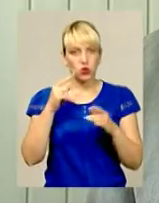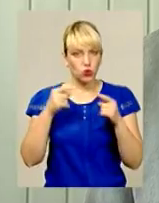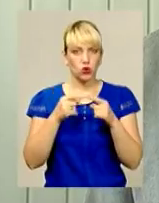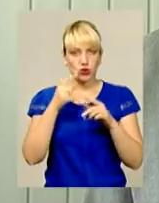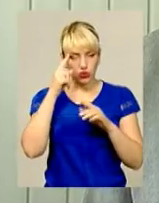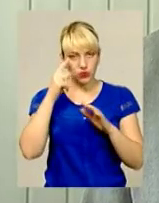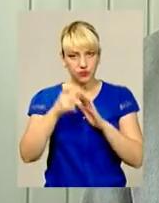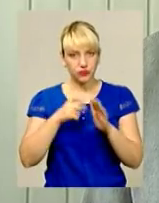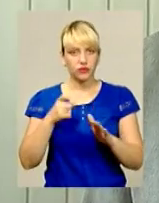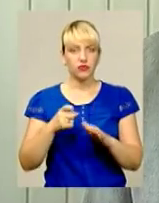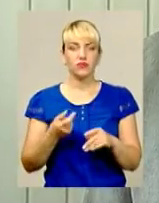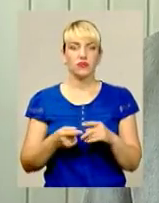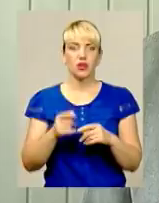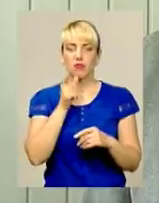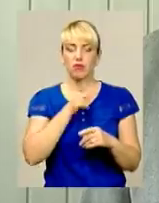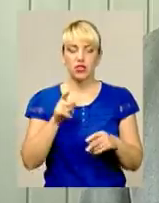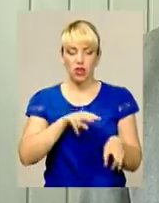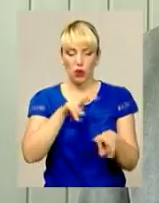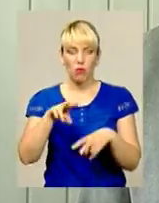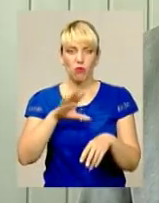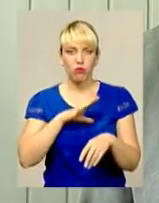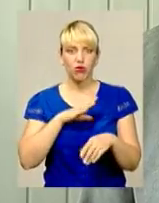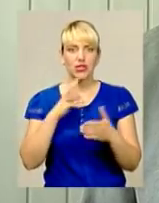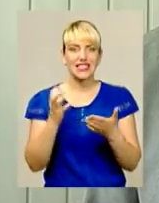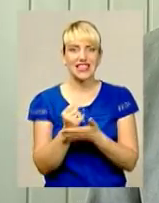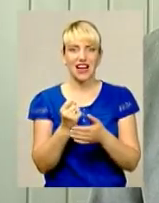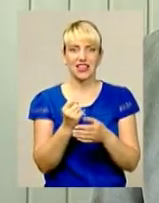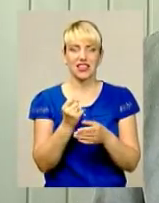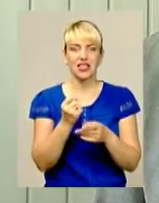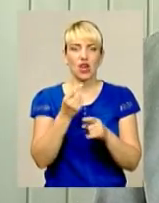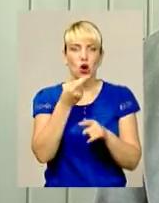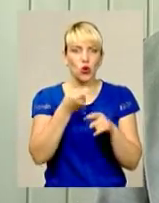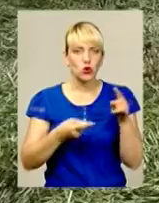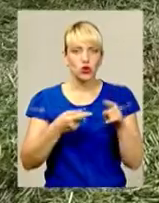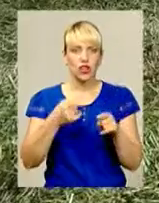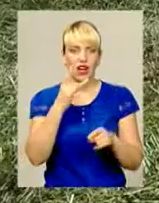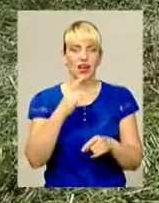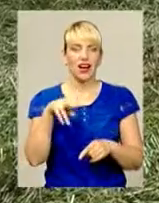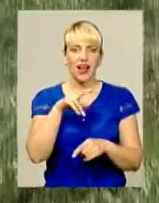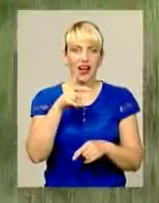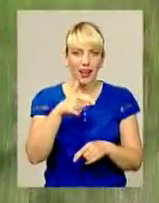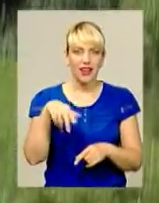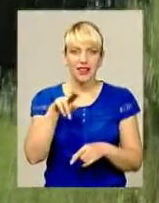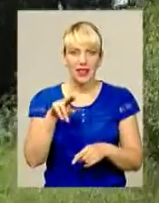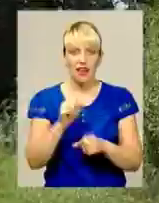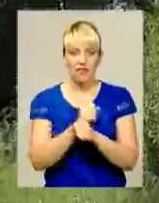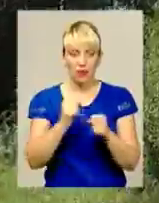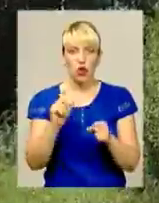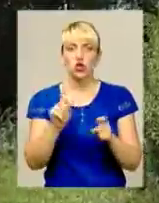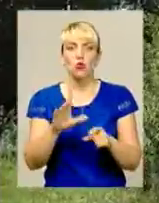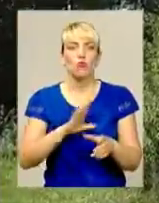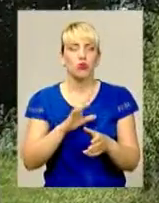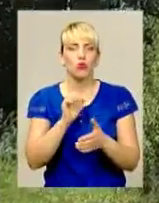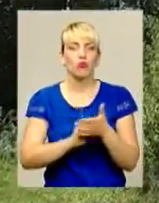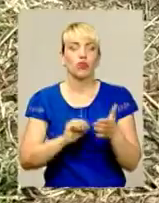гранати однотипної РГД-5. Отож, що стало причиною вибуху, необережне